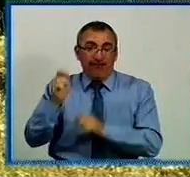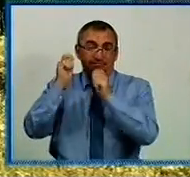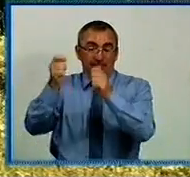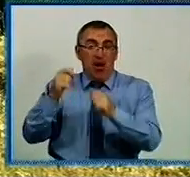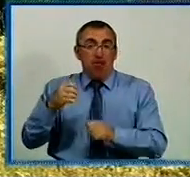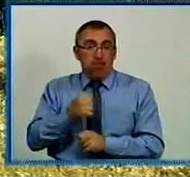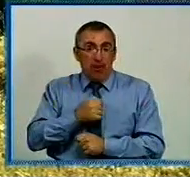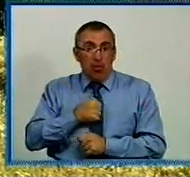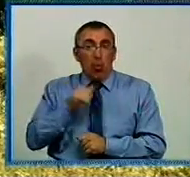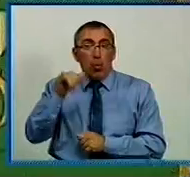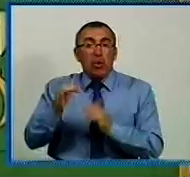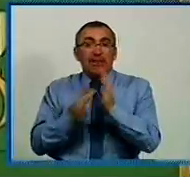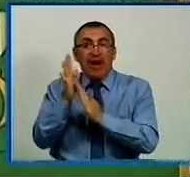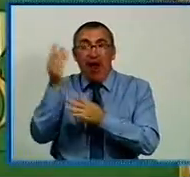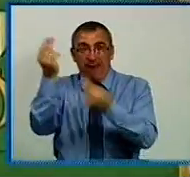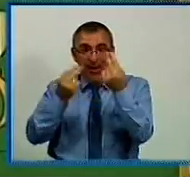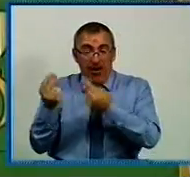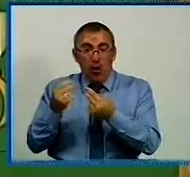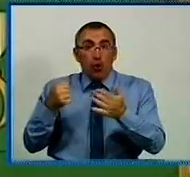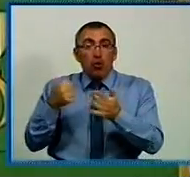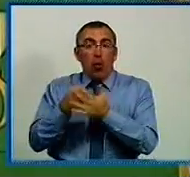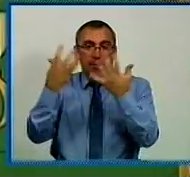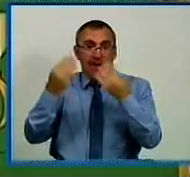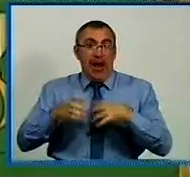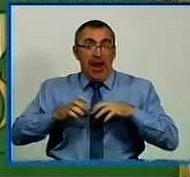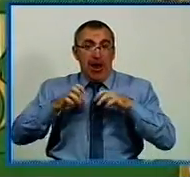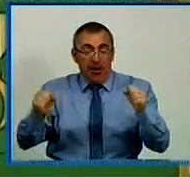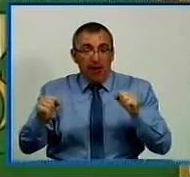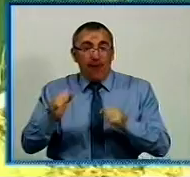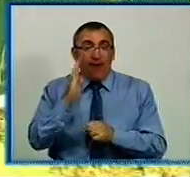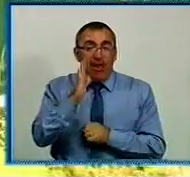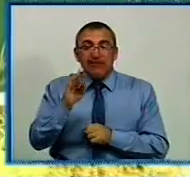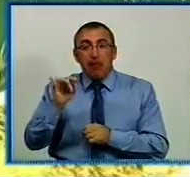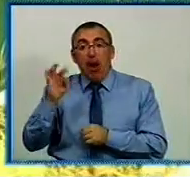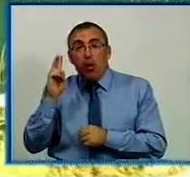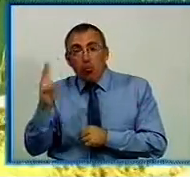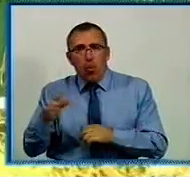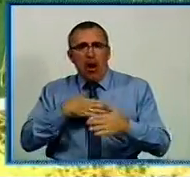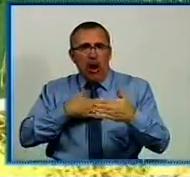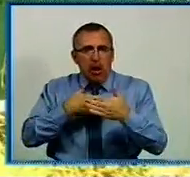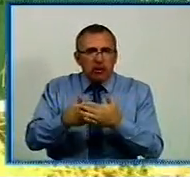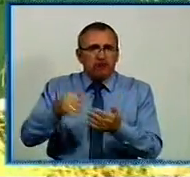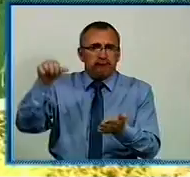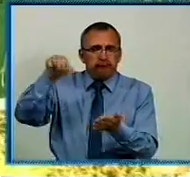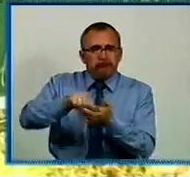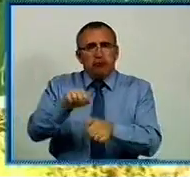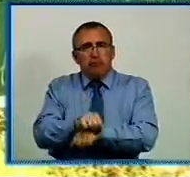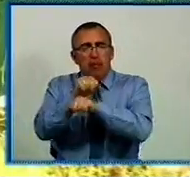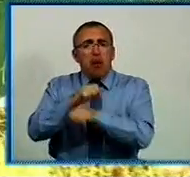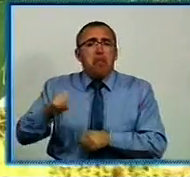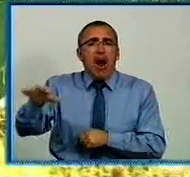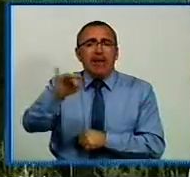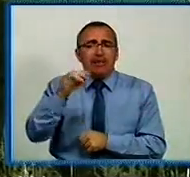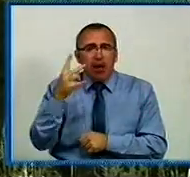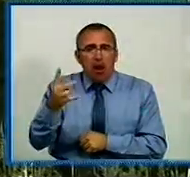бійцеві, створили у травні цього року до Дня Героя. Володимир Степанок брав активну участь під час революції на Майдані і під